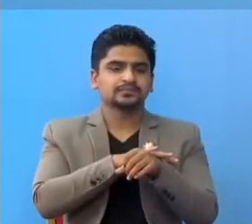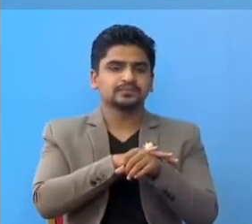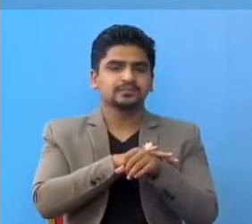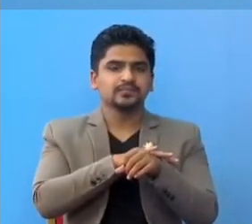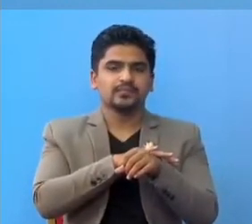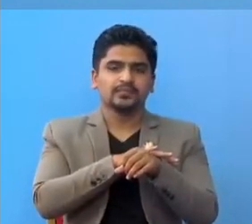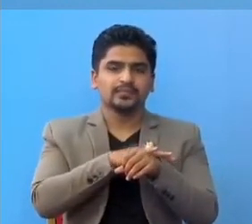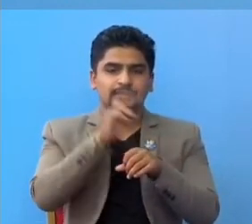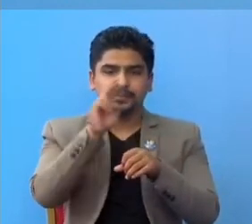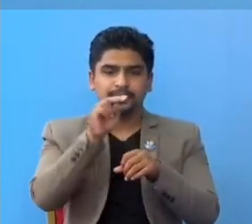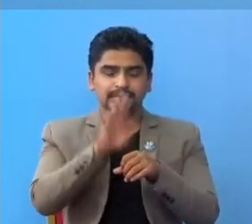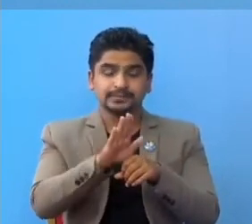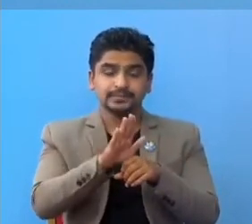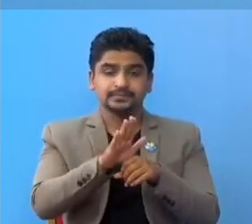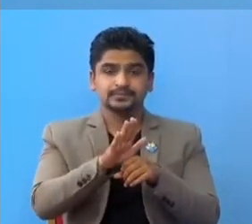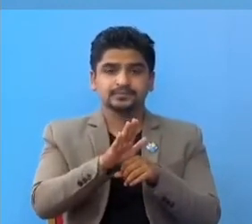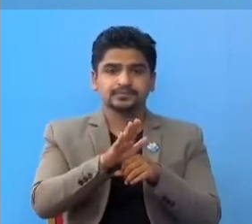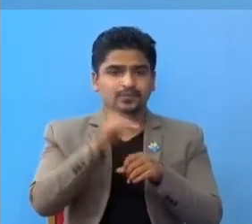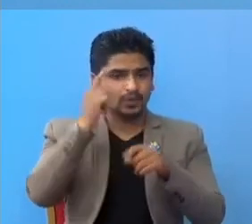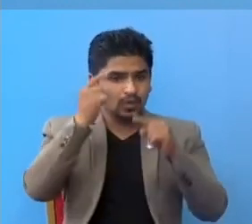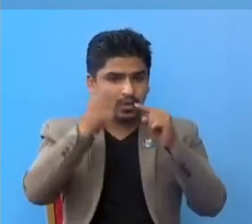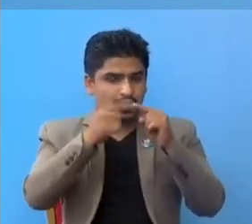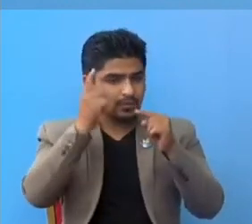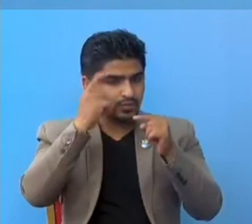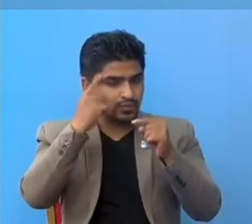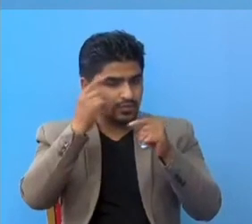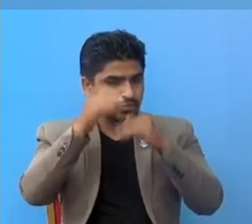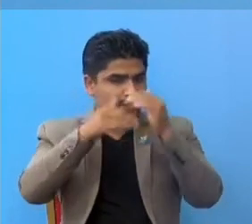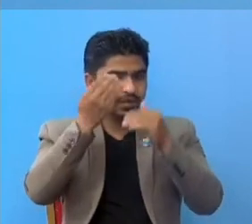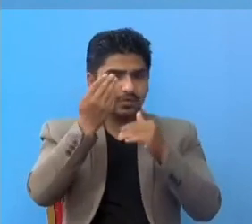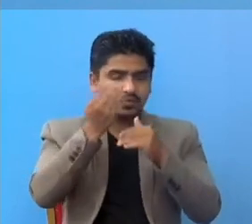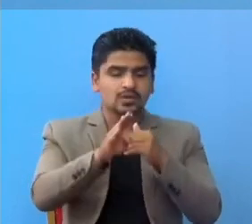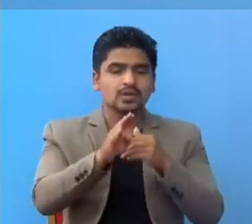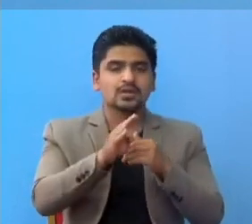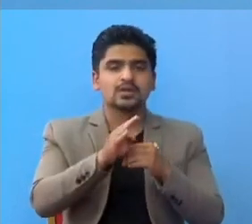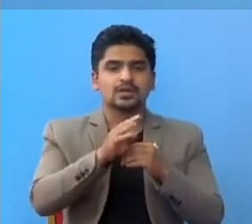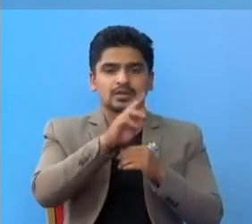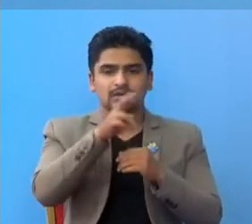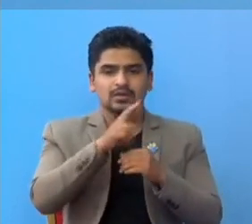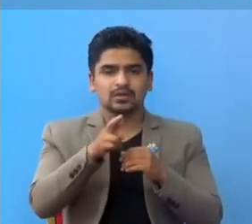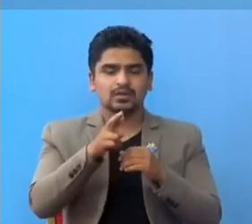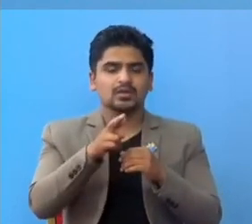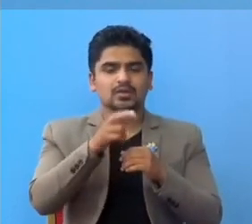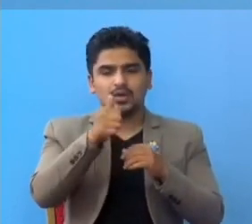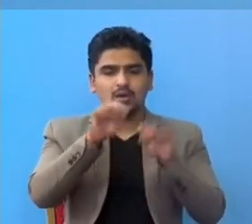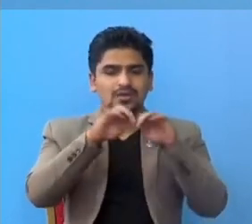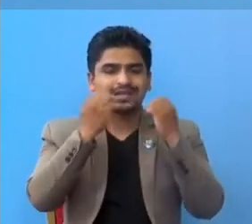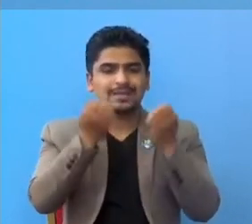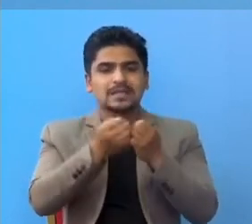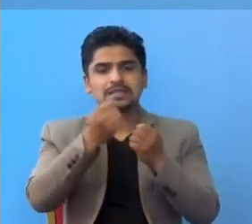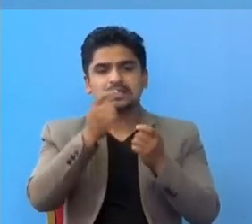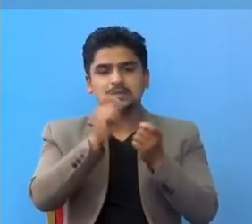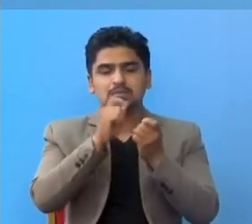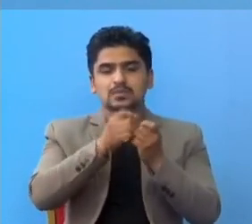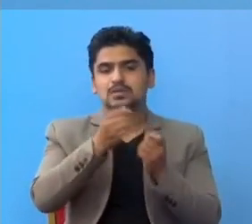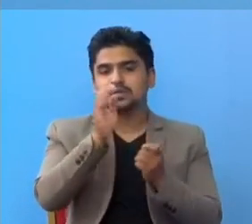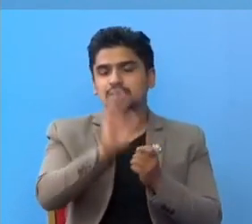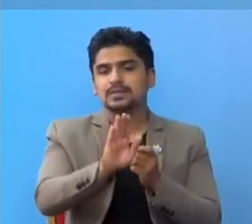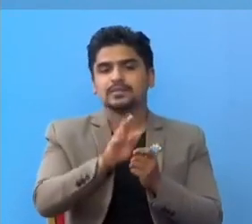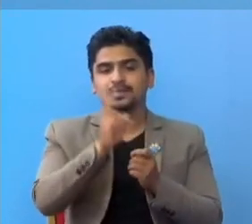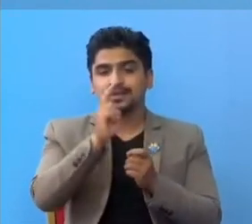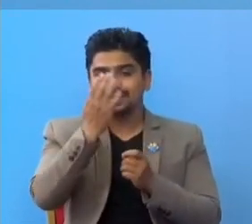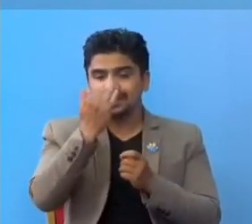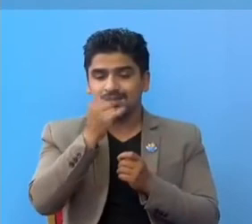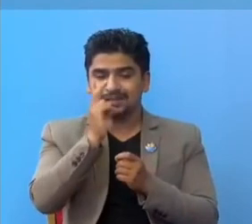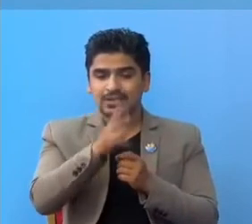नकारात्मक असर पर दे जाने नकारात्मक 144 का सुदे जाने र असामाजिक बंदै जाने हुँचा तसर्थ